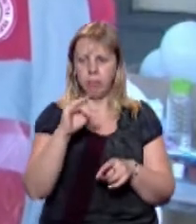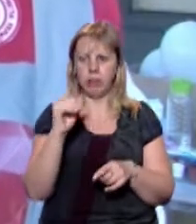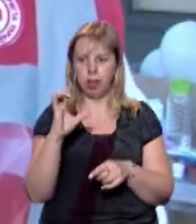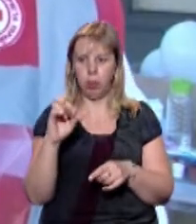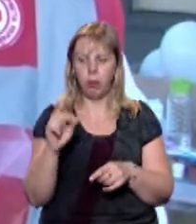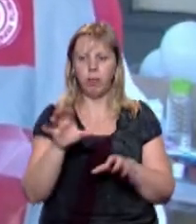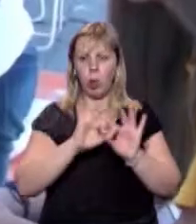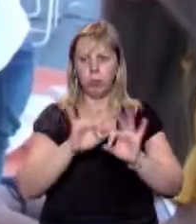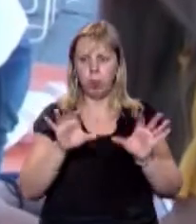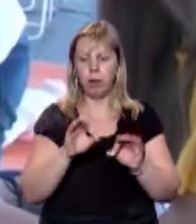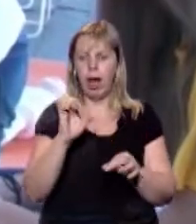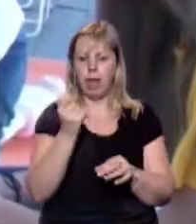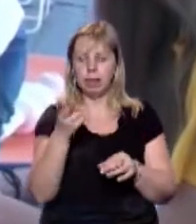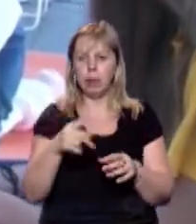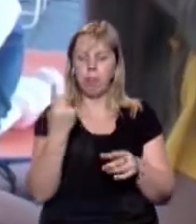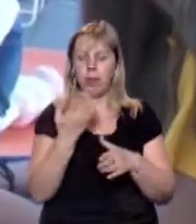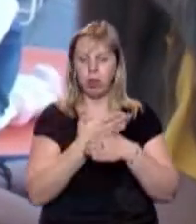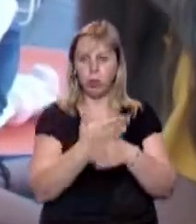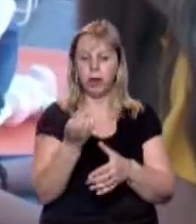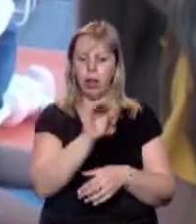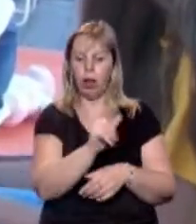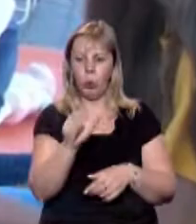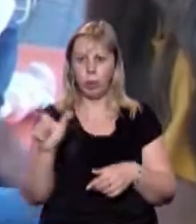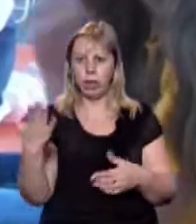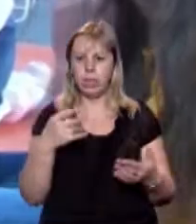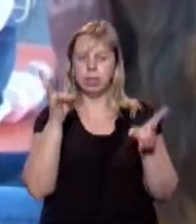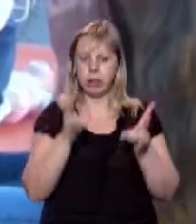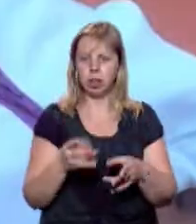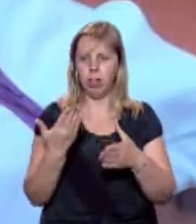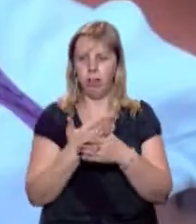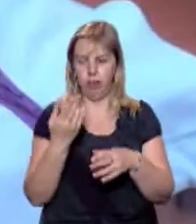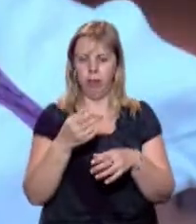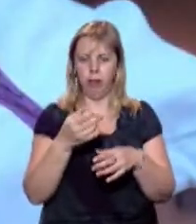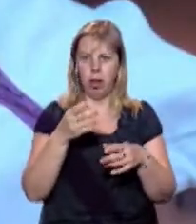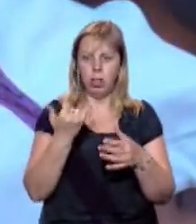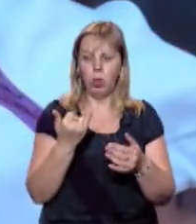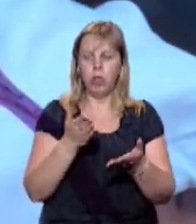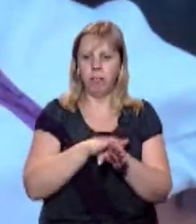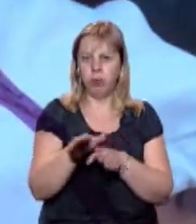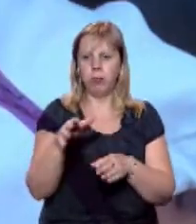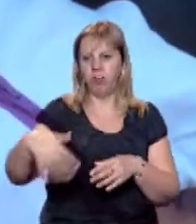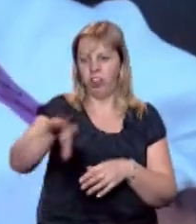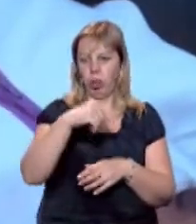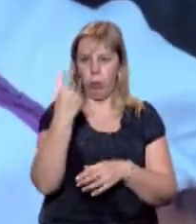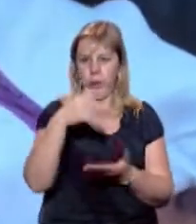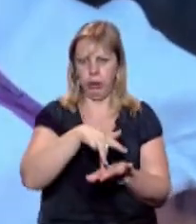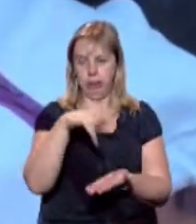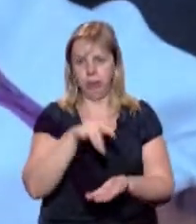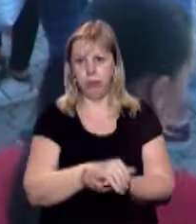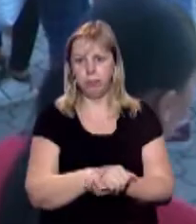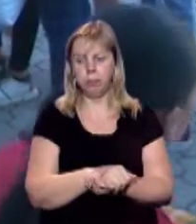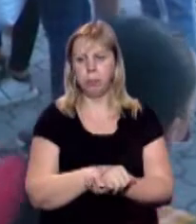Сабо розповіла, акція «Перша допомога для людей, які страждають від дискримінації» відбулася сьогодні у всіх обласних центрах.